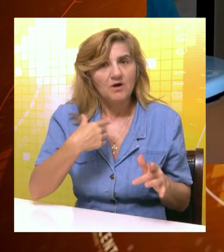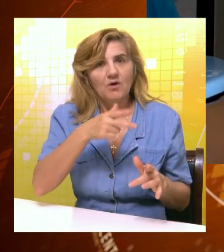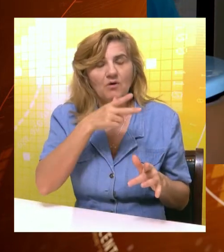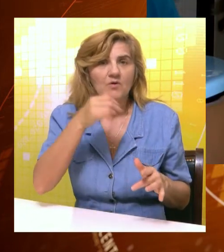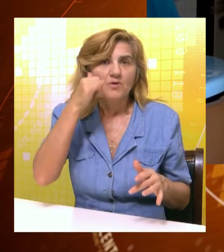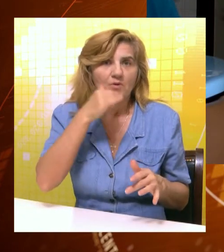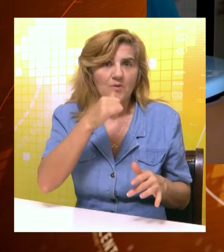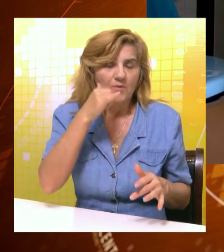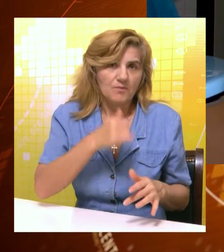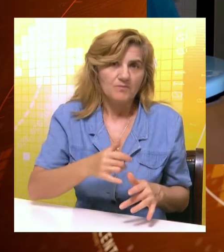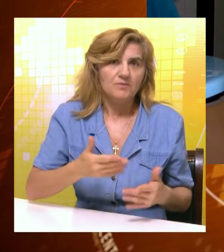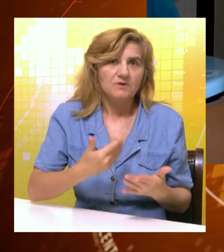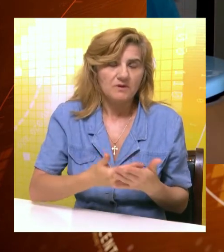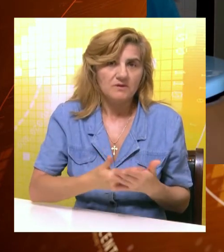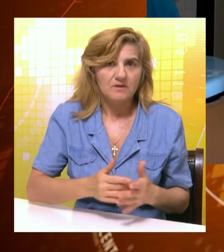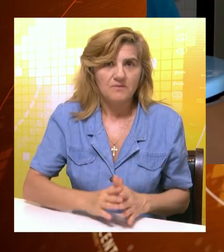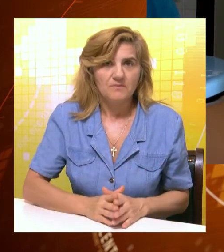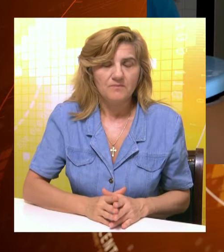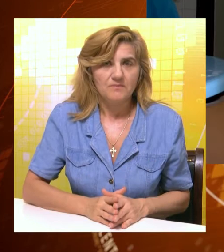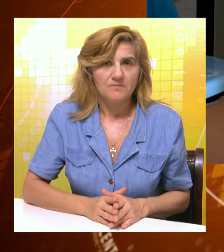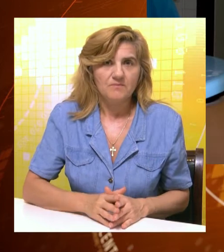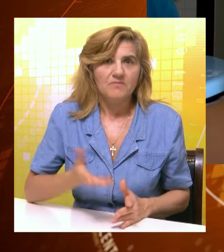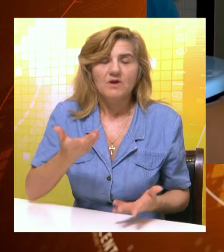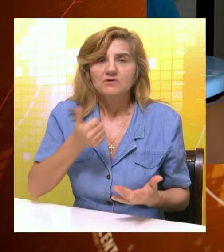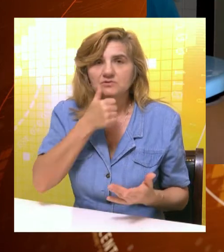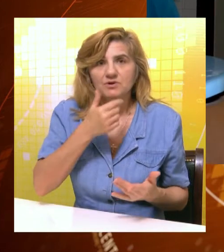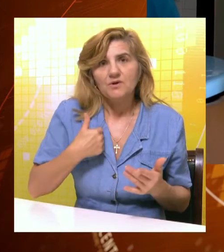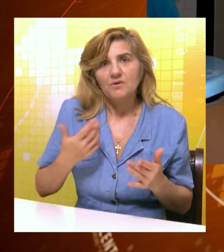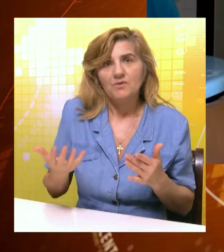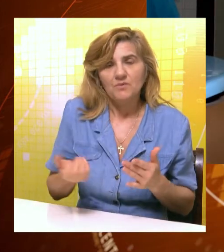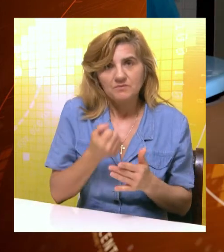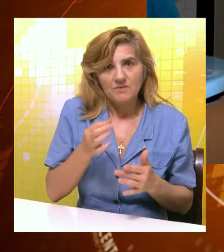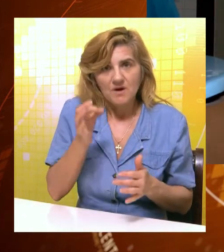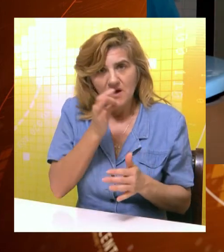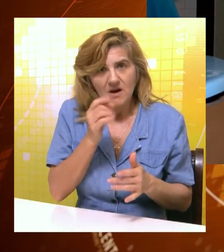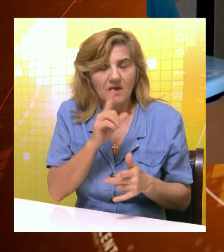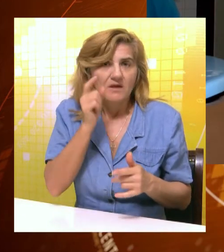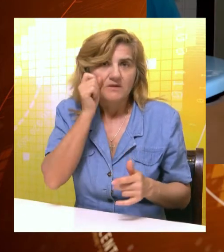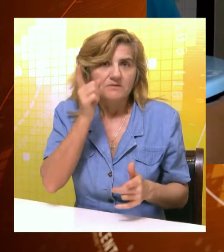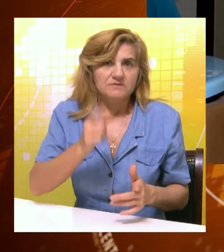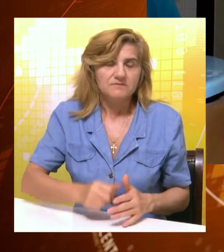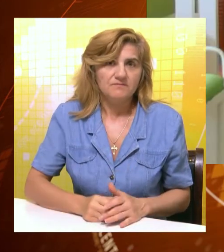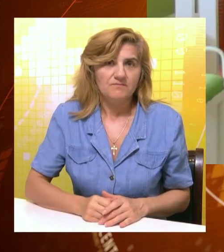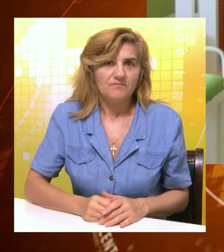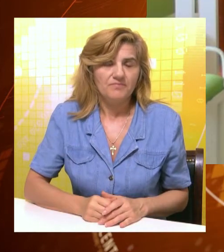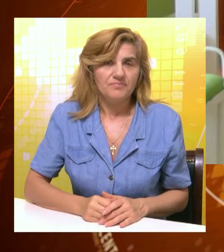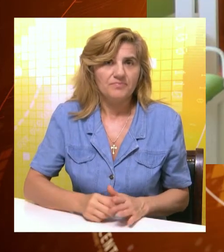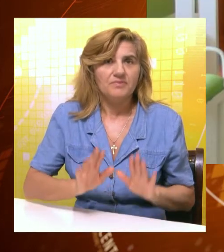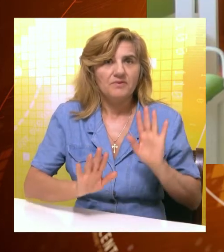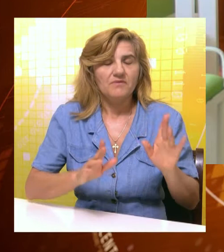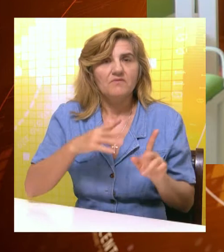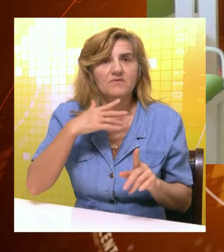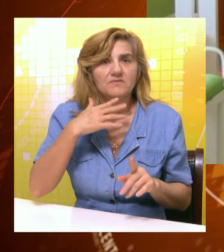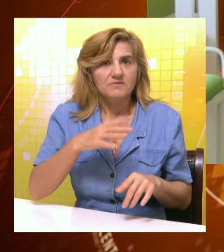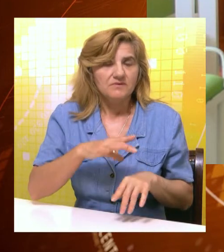putovanja i šta nam sve treba od opreme za decu, lekovi, da nas nešto ne nadi. Prema rečima